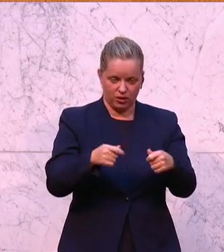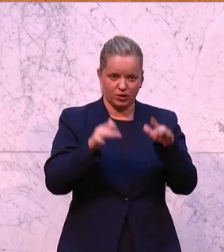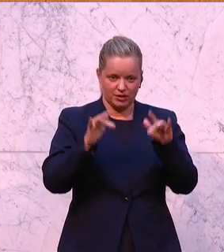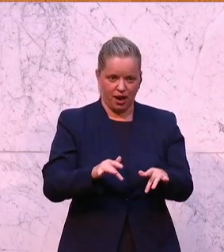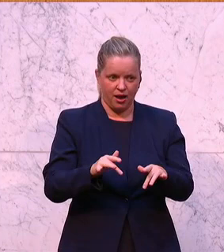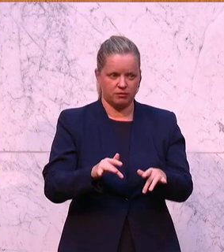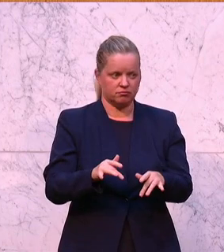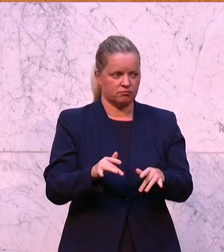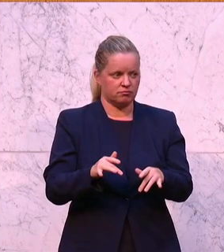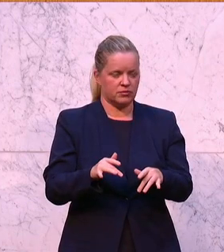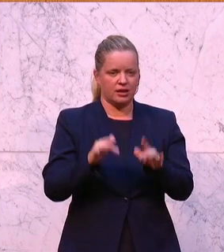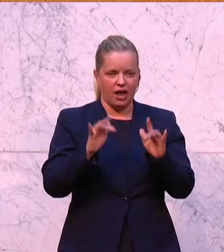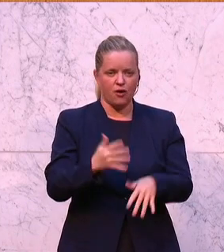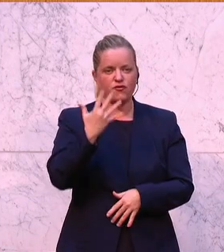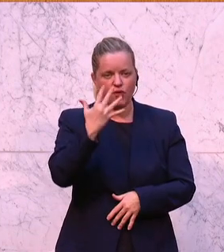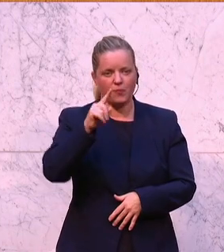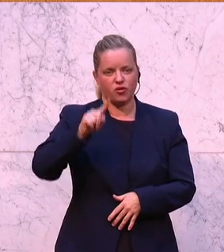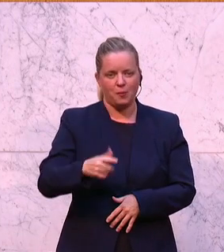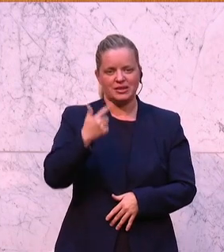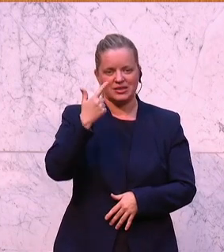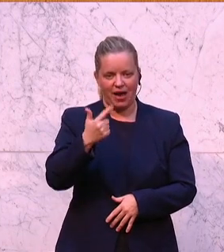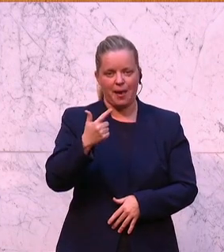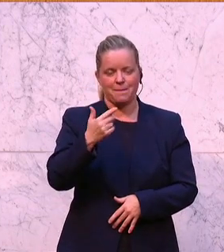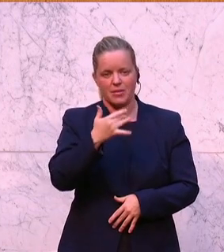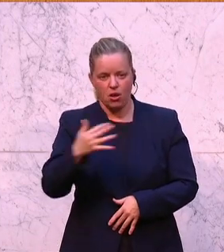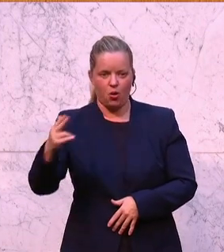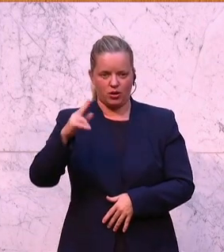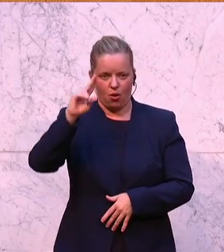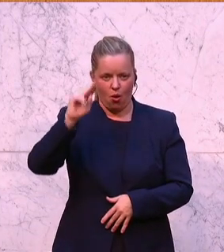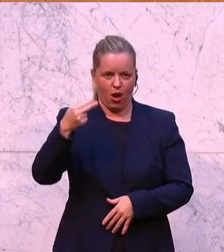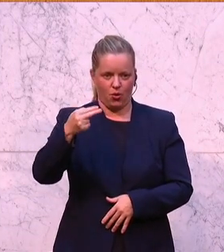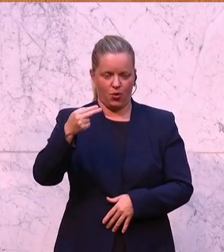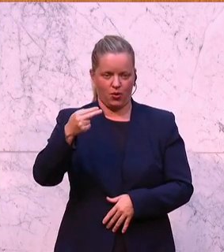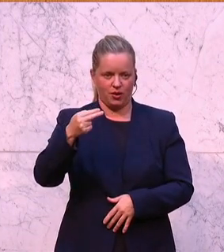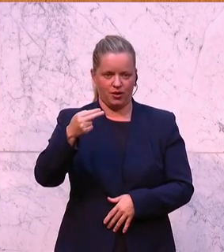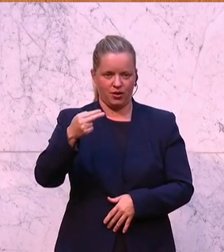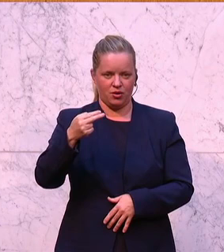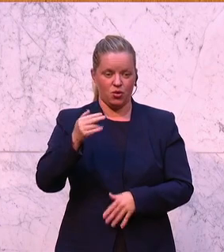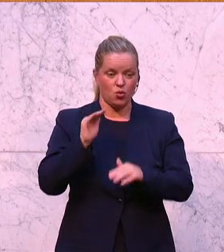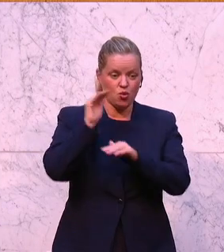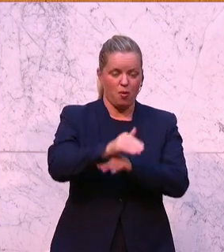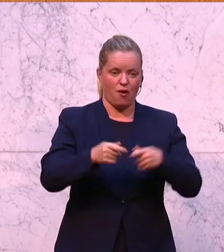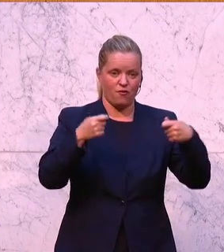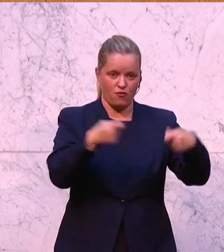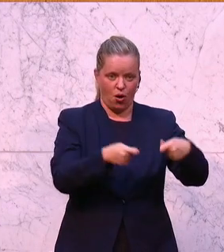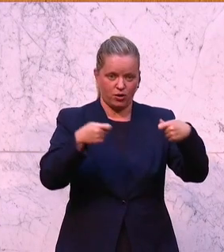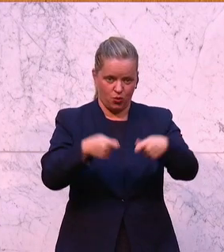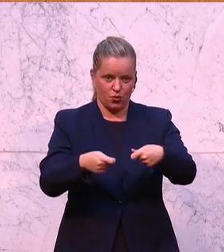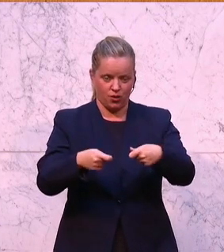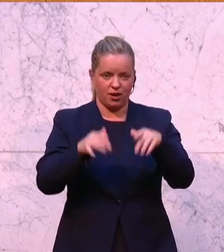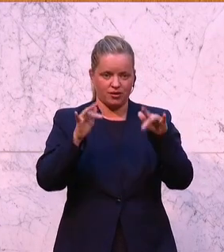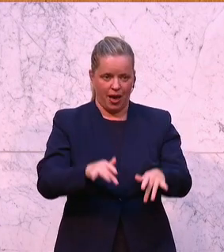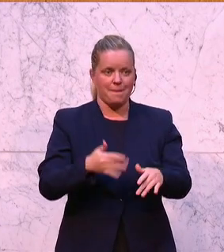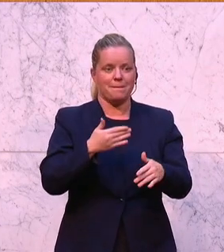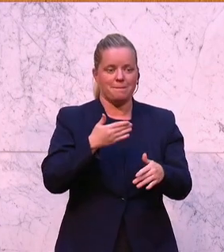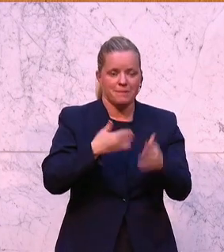hören Sie genau zu, 5,2 Millionen Euro. Das heißt, die 5,2 Millionen Euro Überforderung in diesen Bereichen macht mehr aus